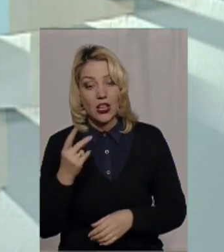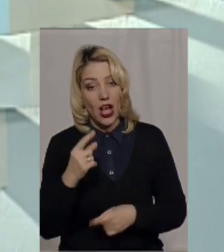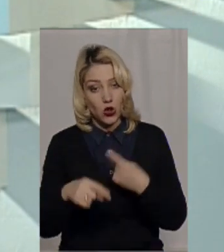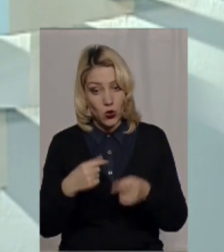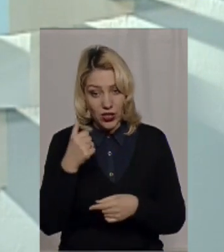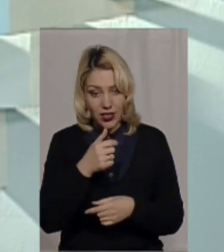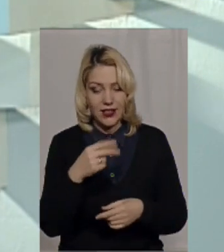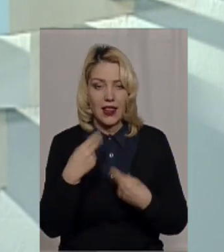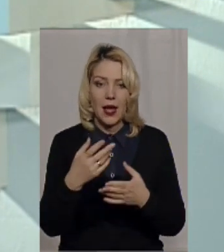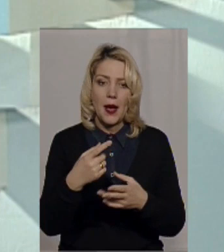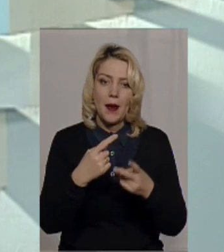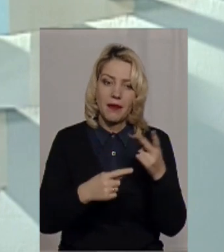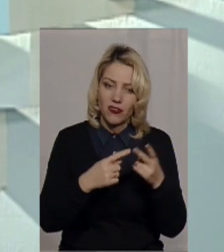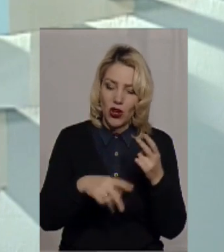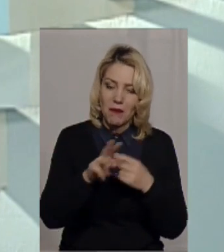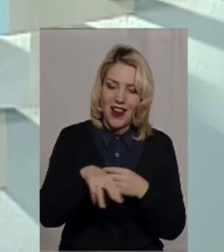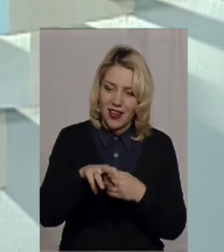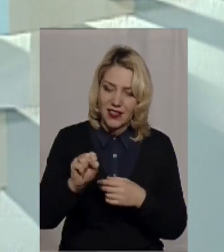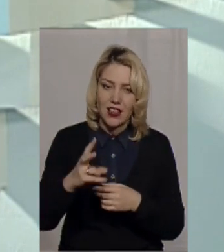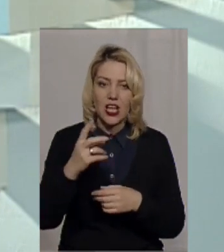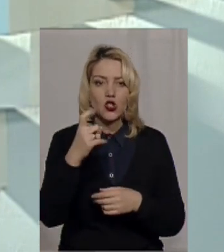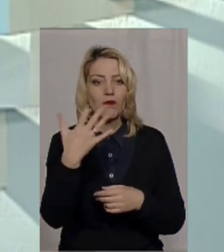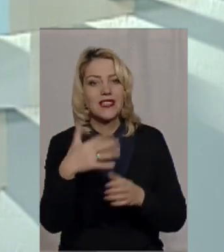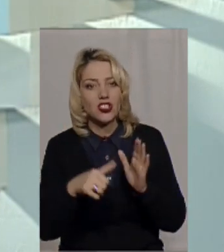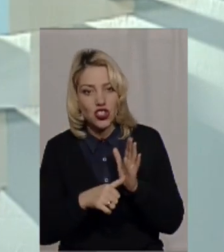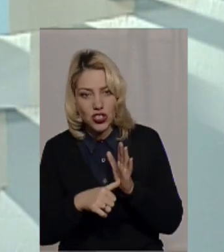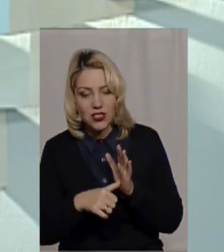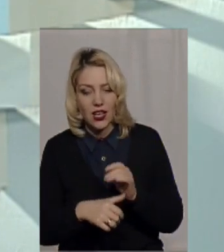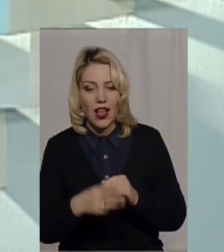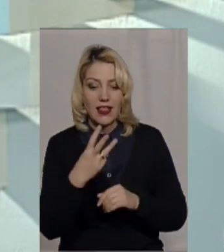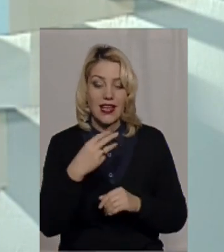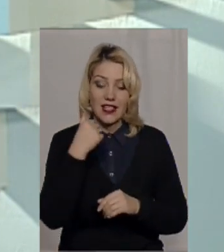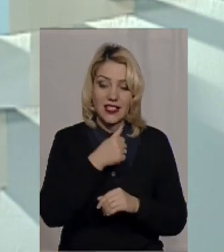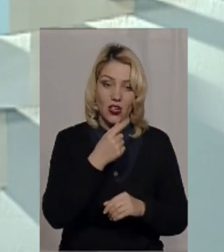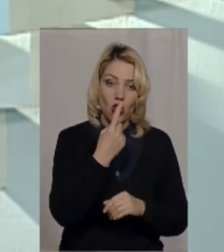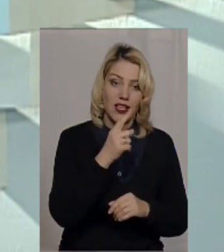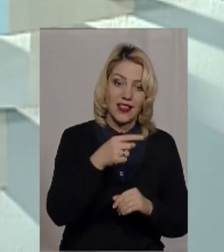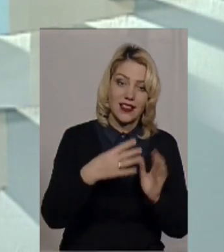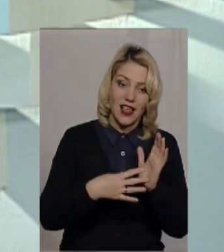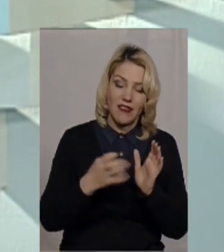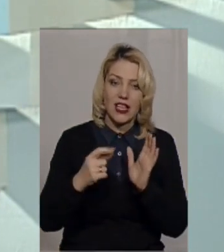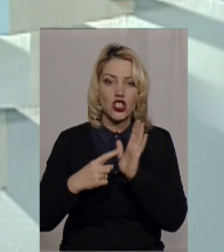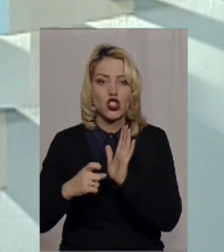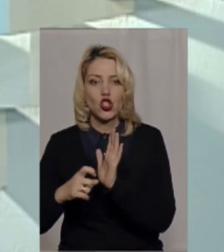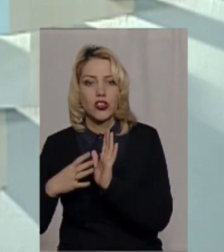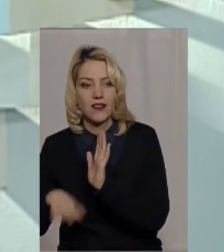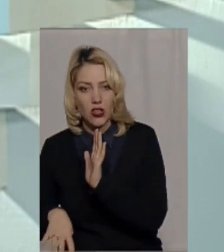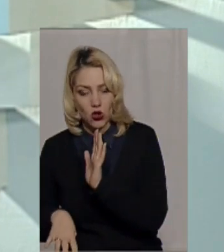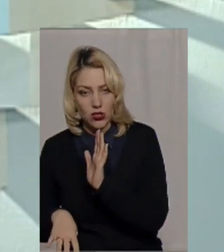366 громад. Ви пропорцію улавлюєте, так? Третій рік – 1,9 мільярда на 690